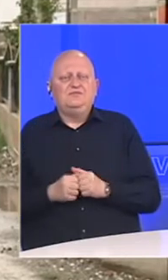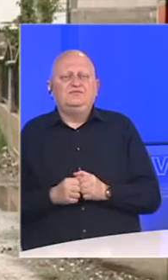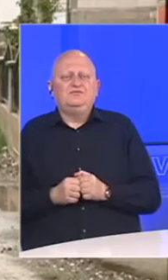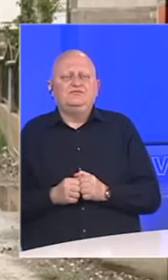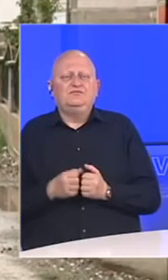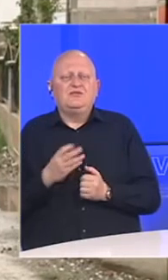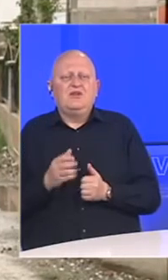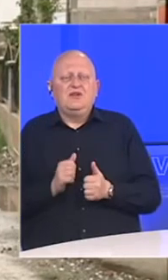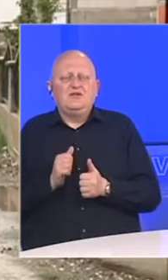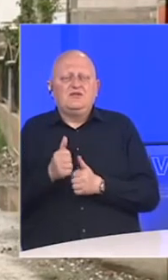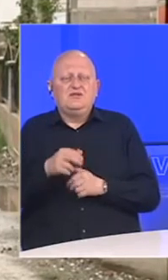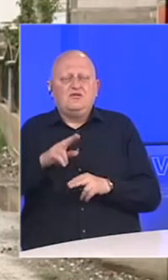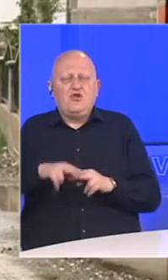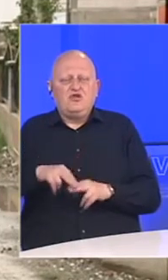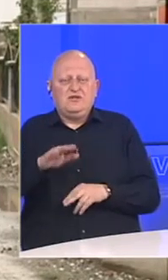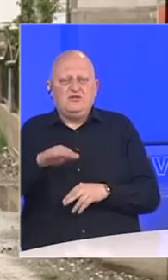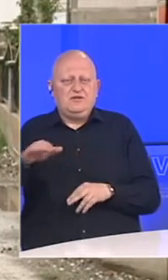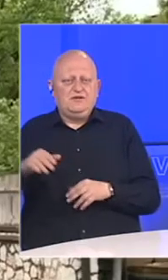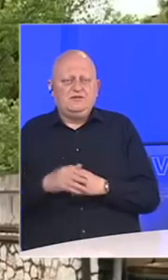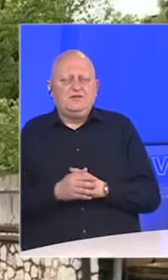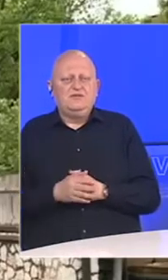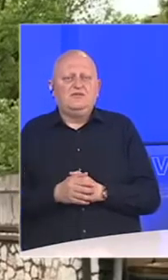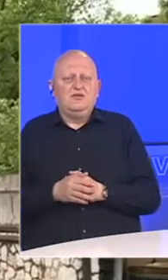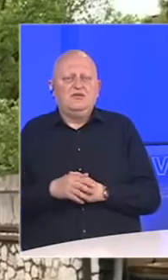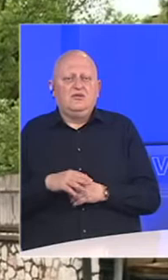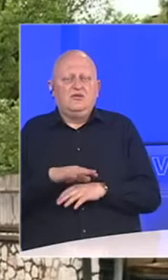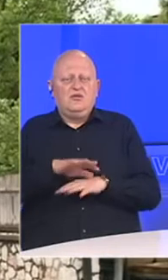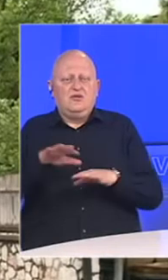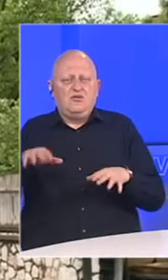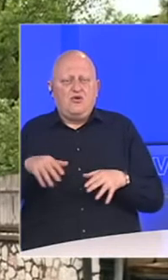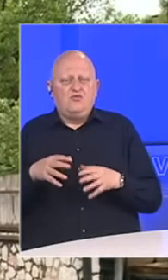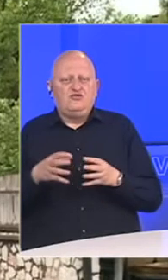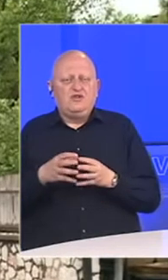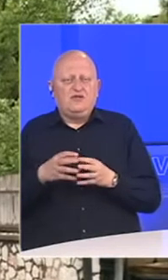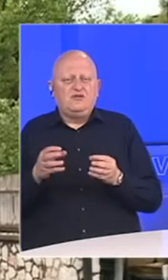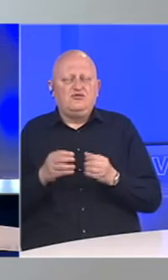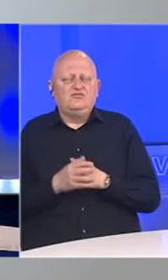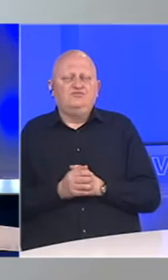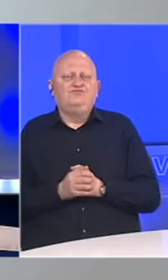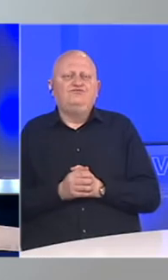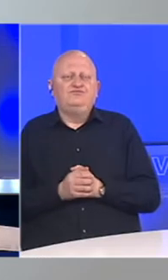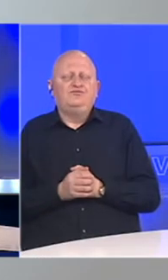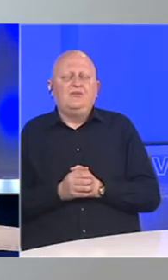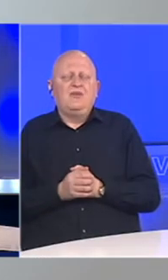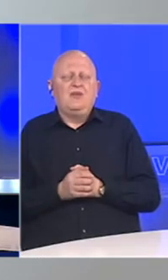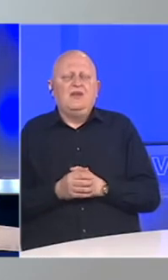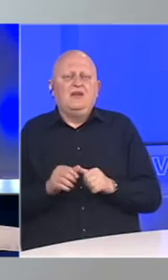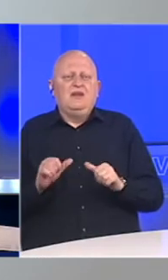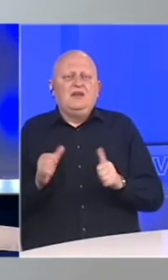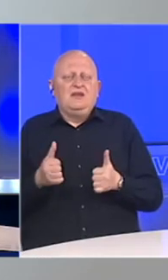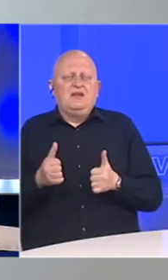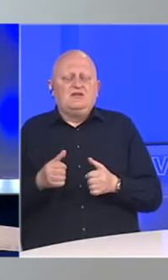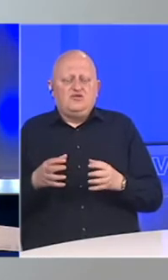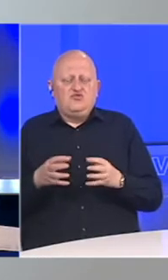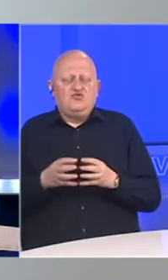da sustignu ostalu djecu iz opšte kategorije društva. Jesu li se